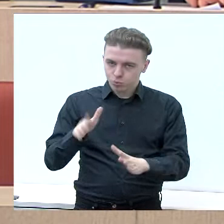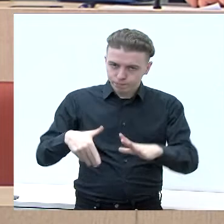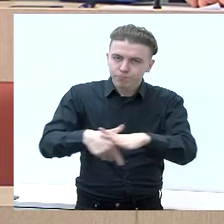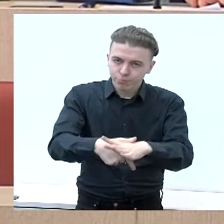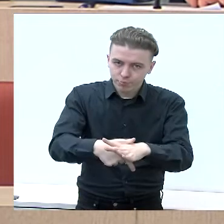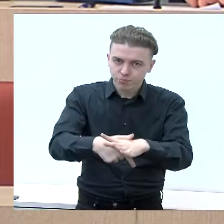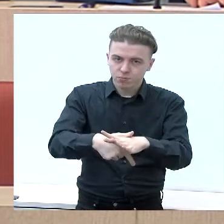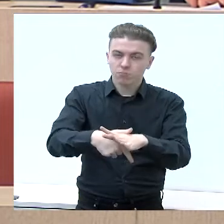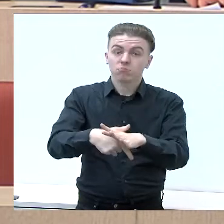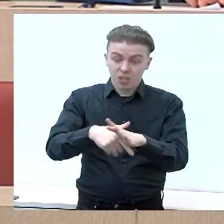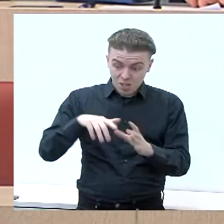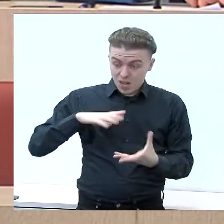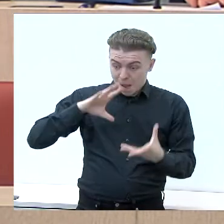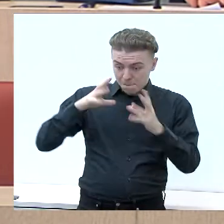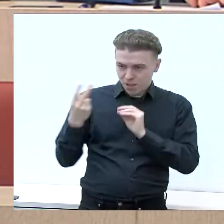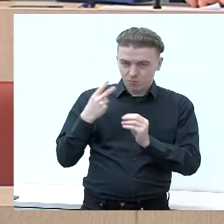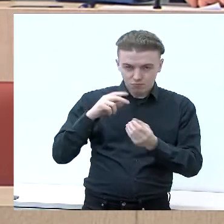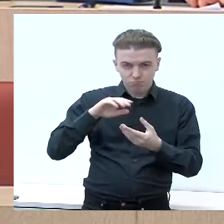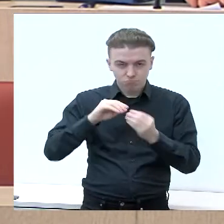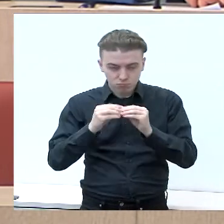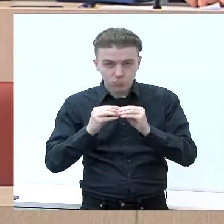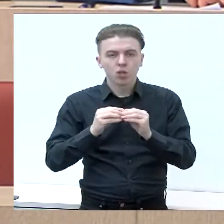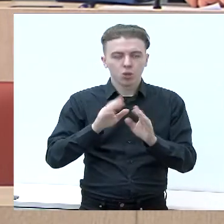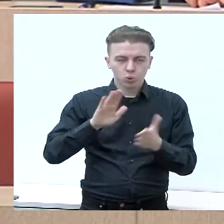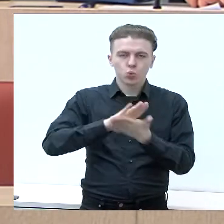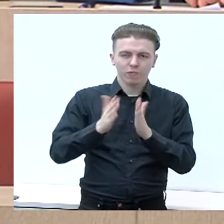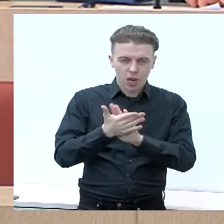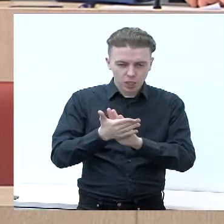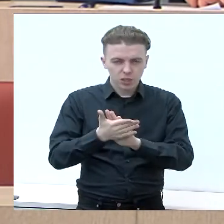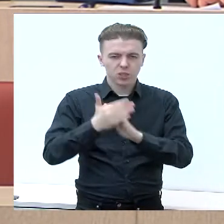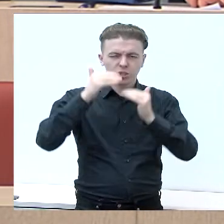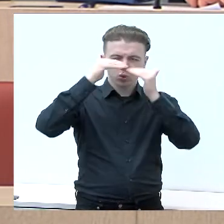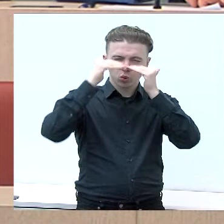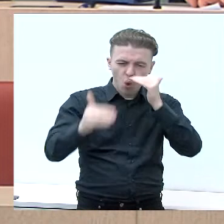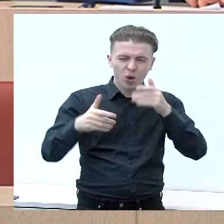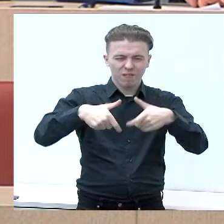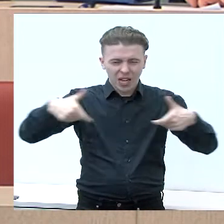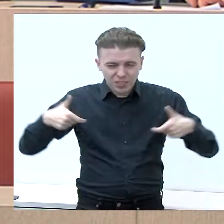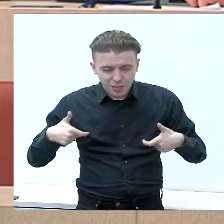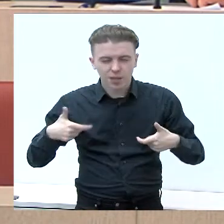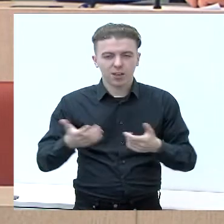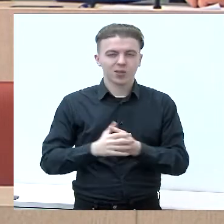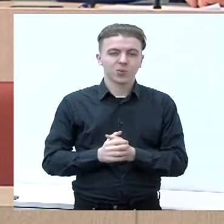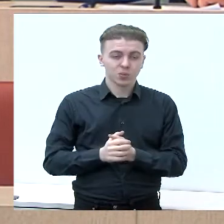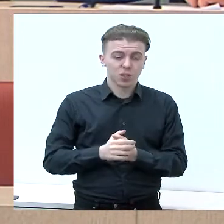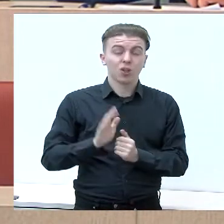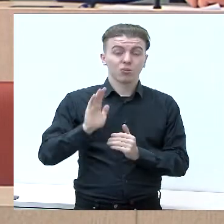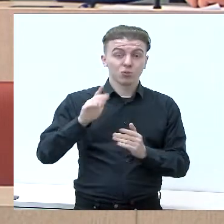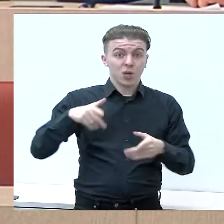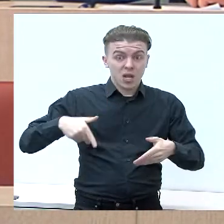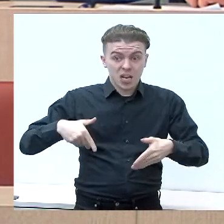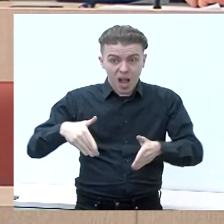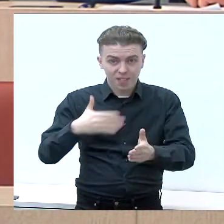Į taip bendruom pastangom sutvarkyti namų fasadus, sutvarkyti stogus, nesusitvarkys gatvėje, norėsis, kad tą gatvėje